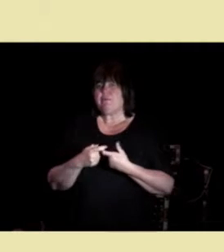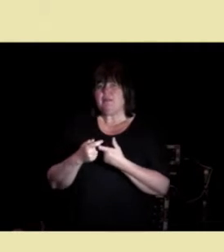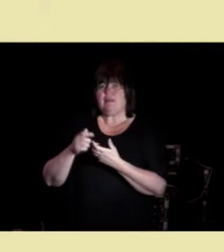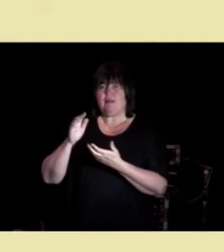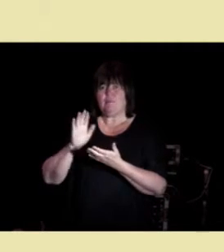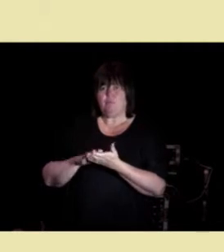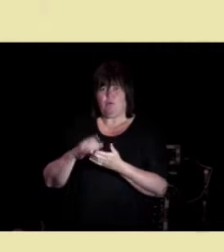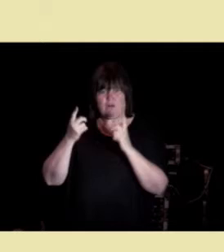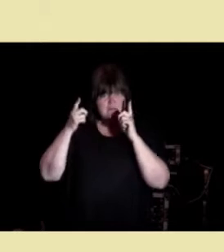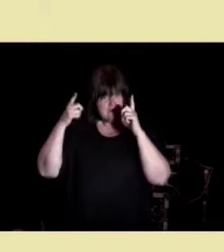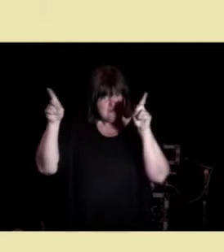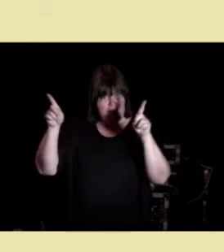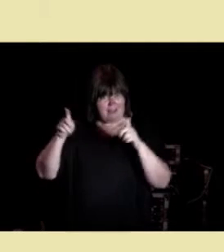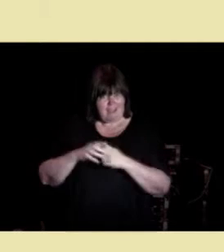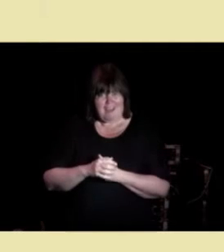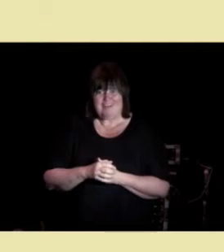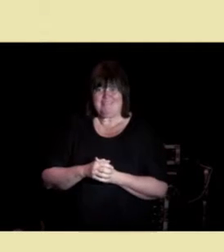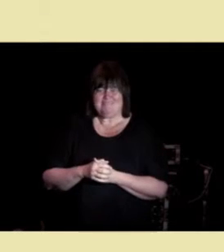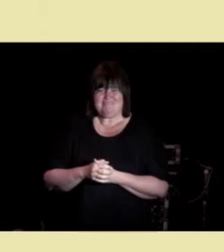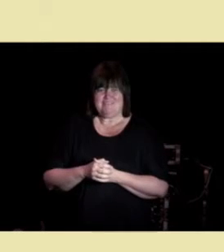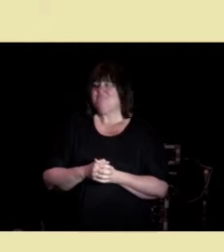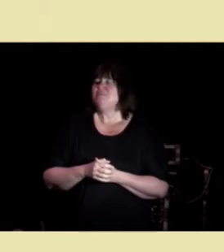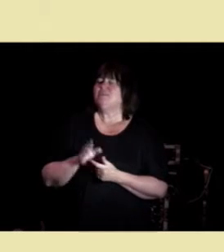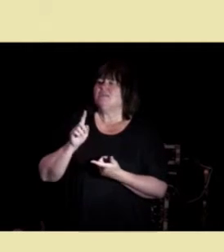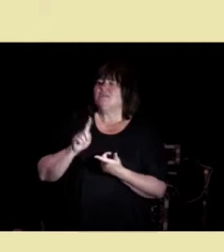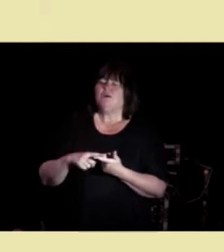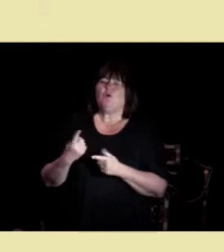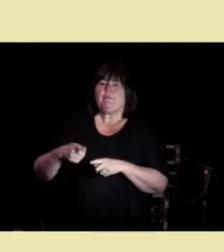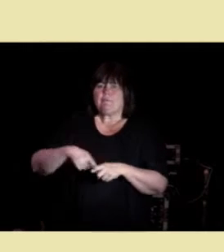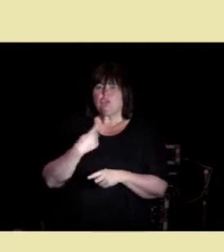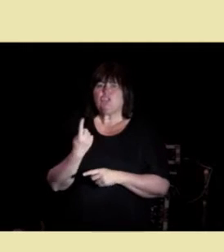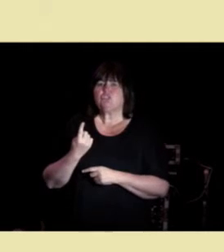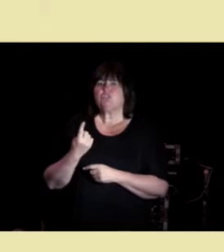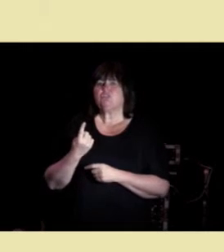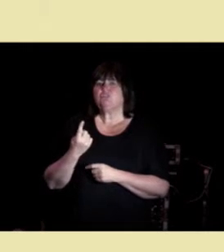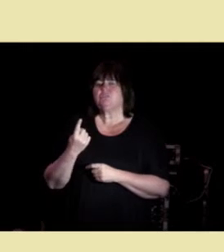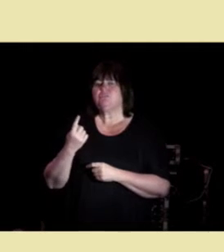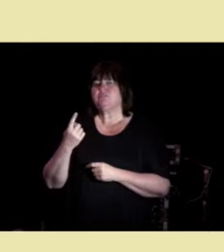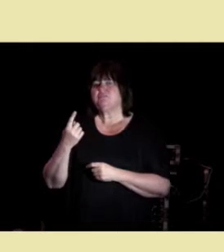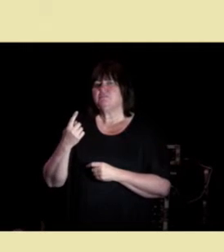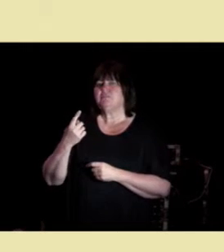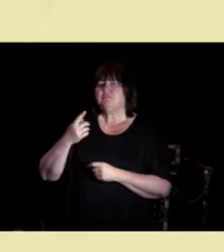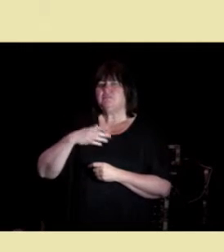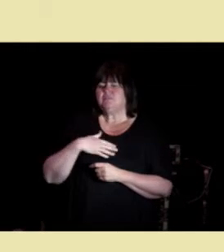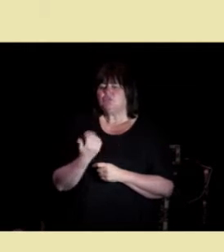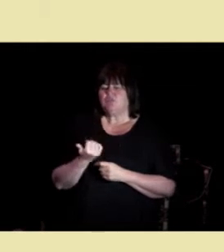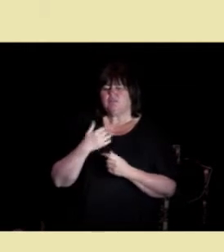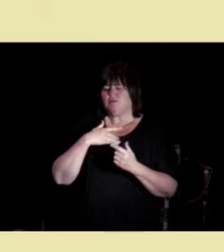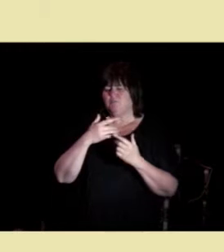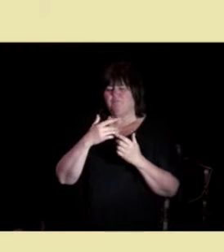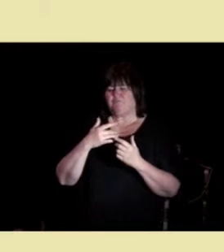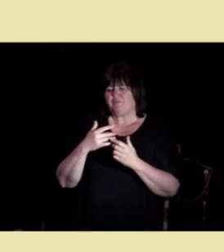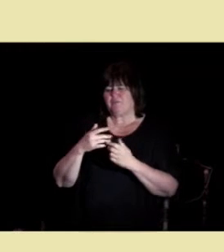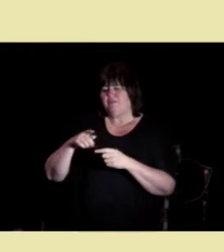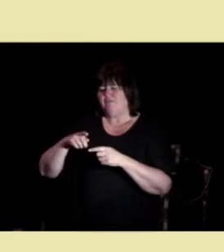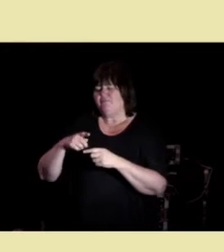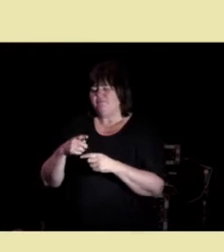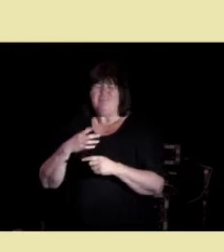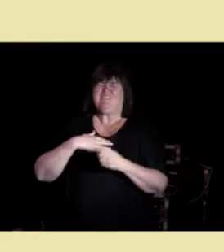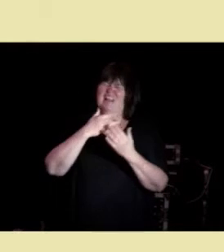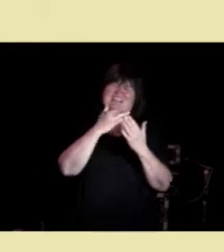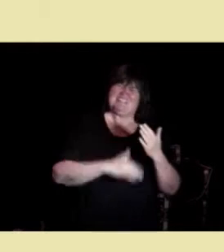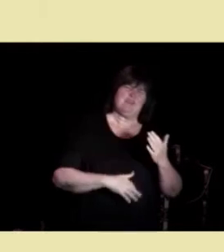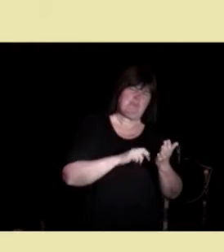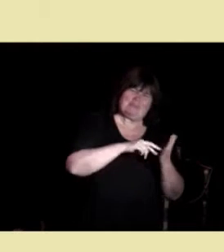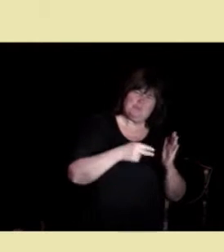helt fra første stund, så begynte vi med å spørre folk. Vi listet ikke opp masse tilbud, vi hadde sånne og sånne metoder og